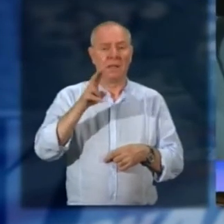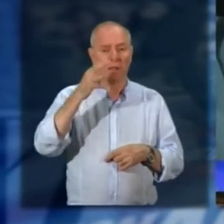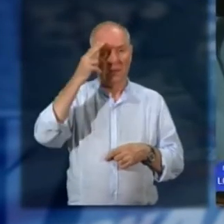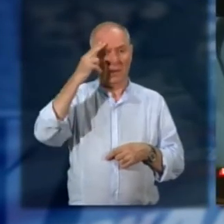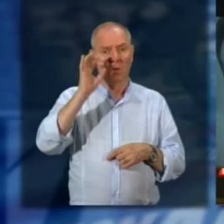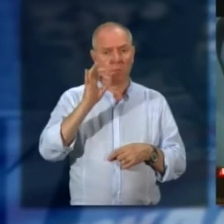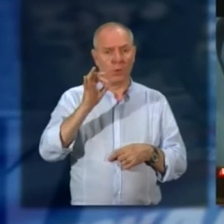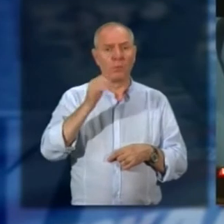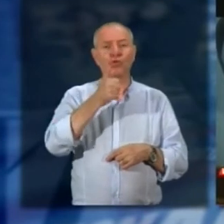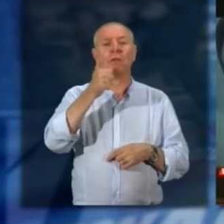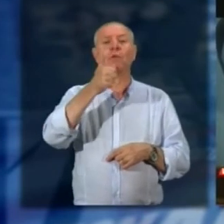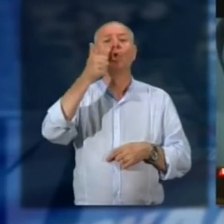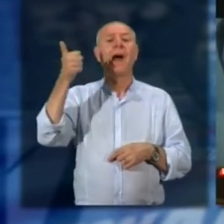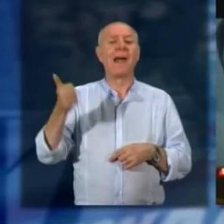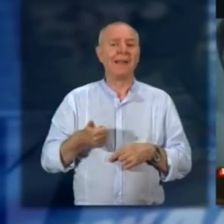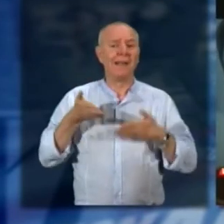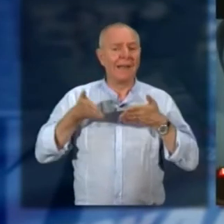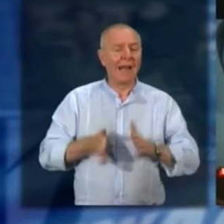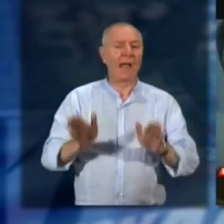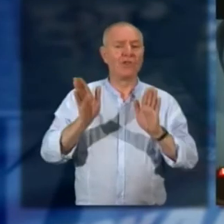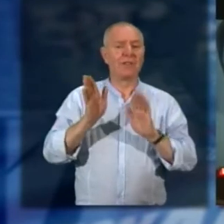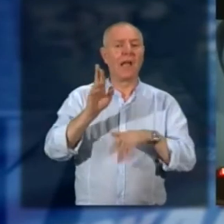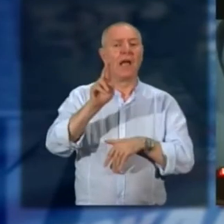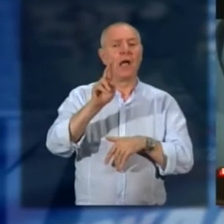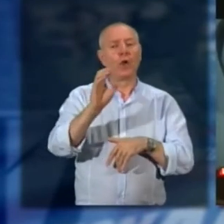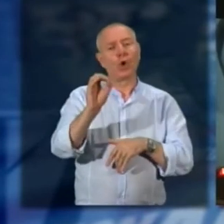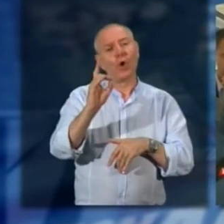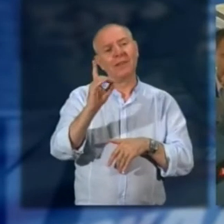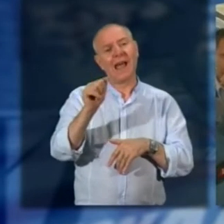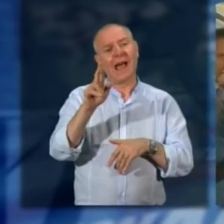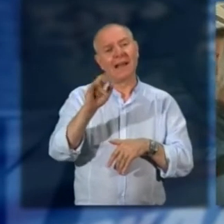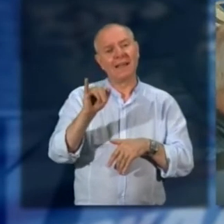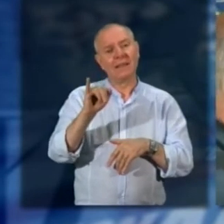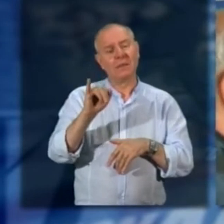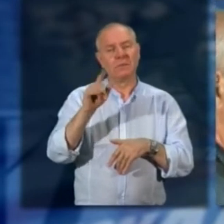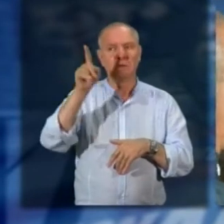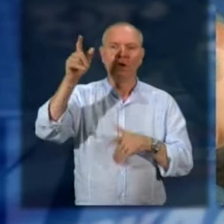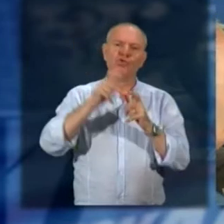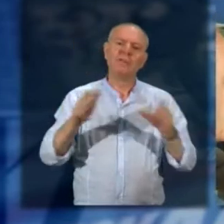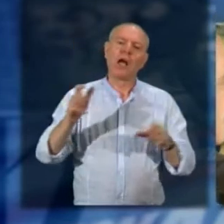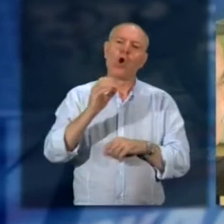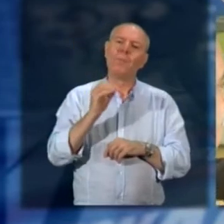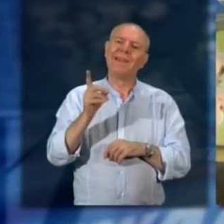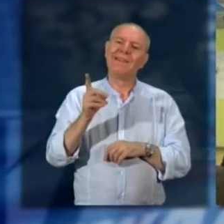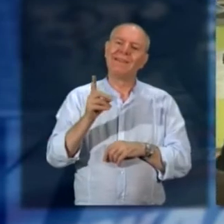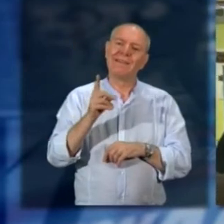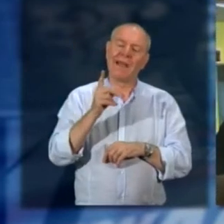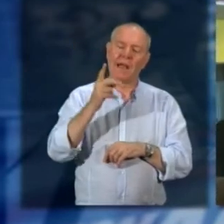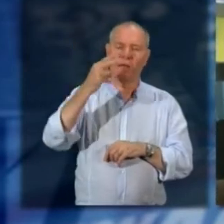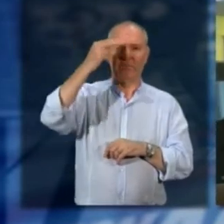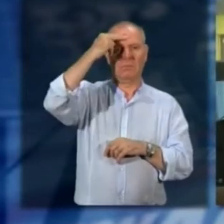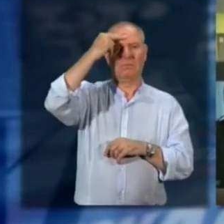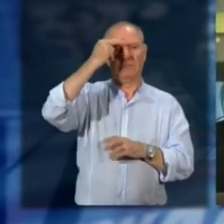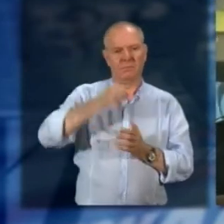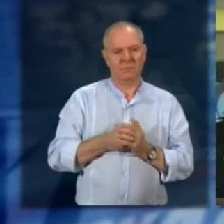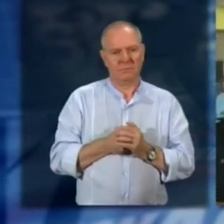nascita di Gianni Rodari Omigna si appresta a festeggiarlo e a celebrarlo in che modo Assessore? oggi annunciamo la costituzione